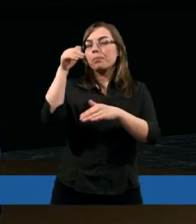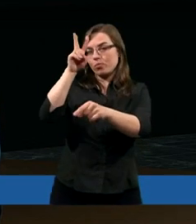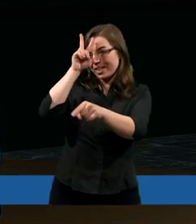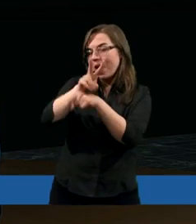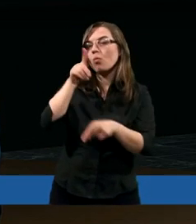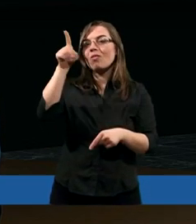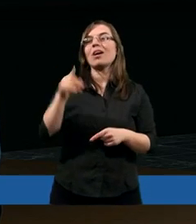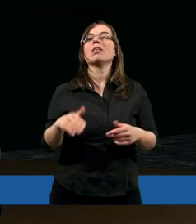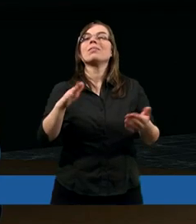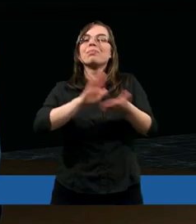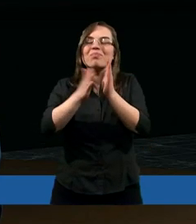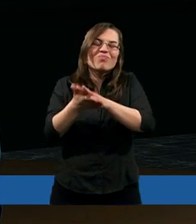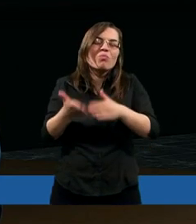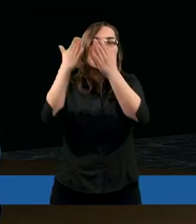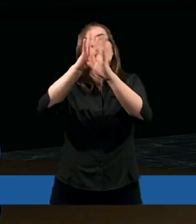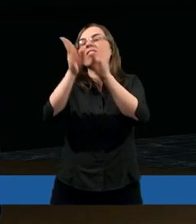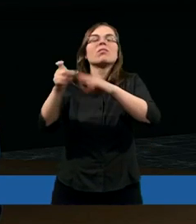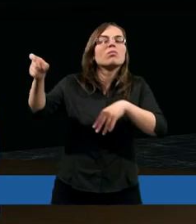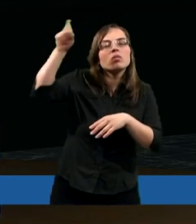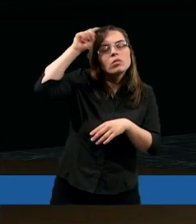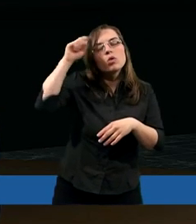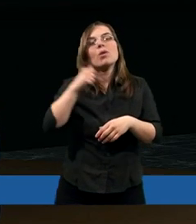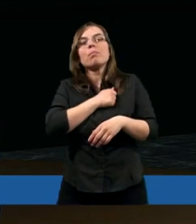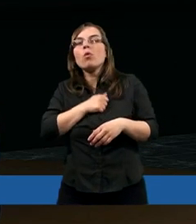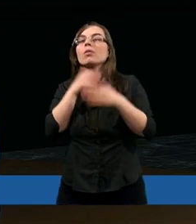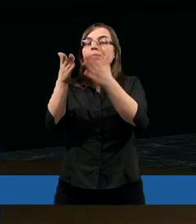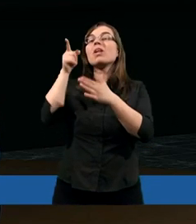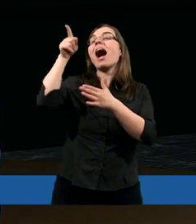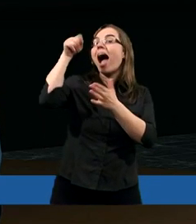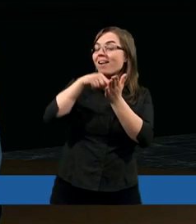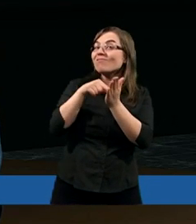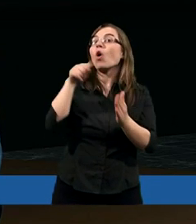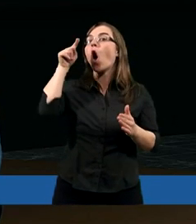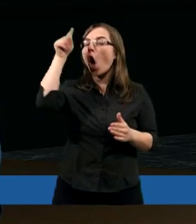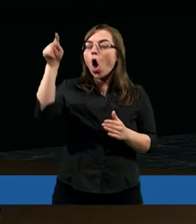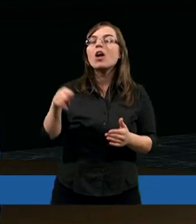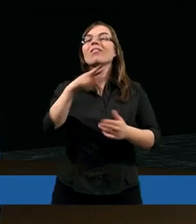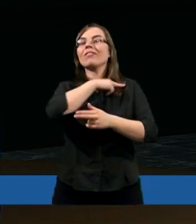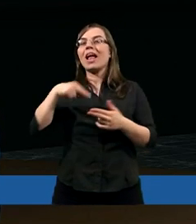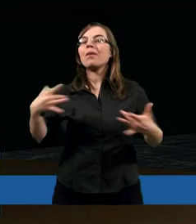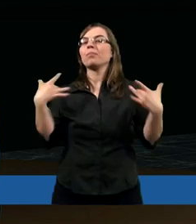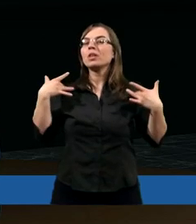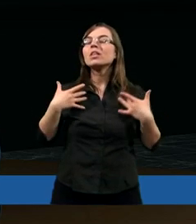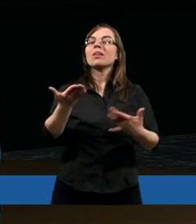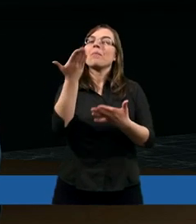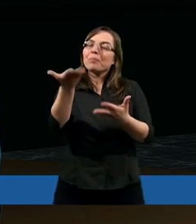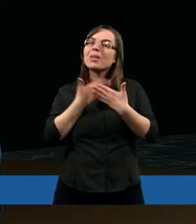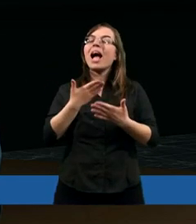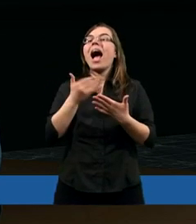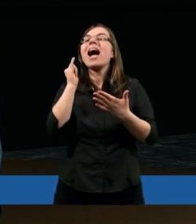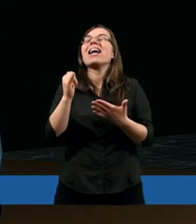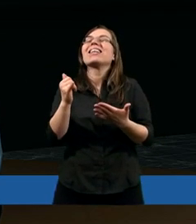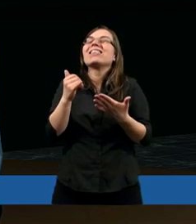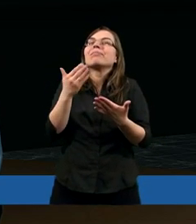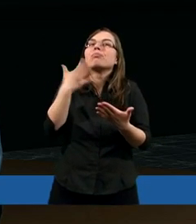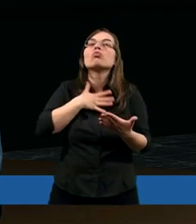zaufać, złożyć wszystkie swoje troski i wtedy on, i wtedy właśnie to nasze życie bardziej jest takie